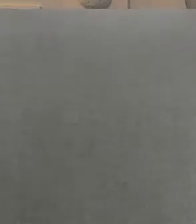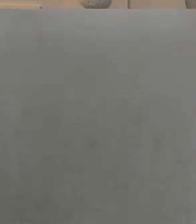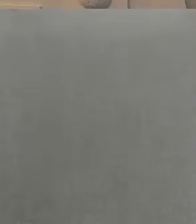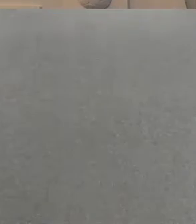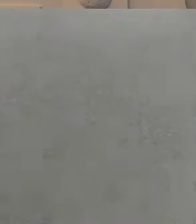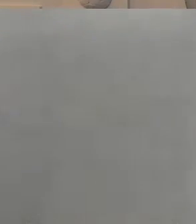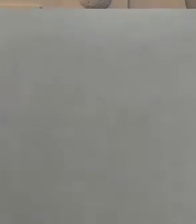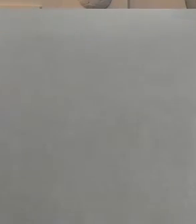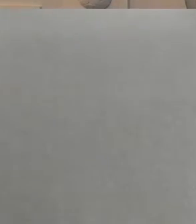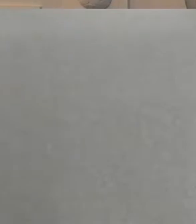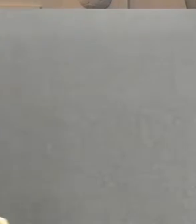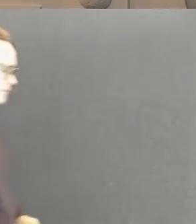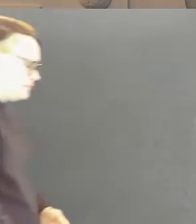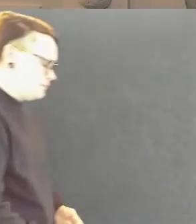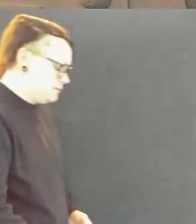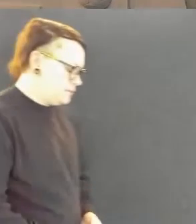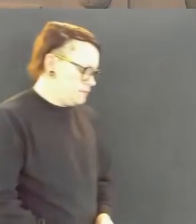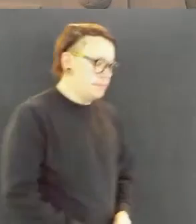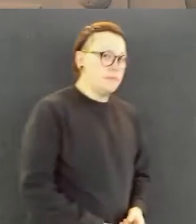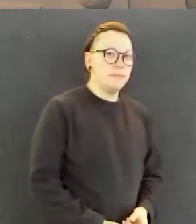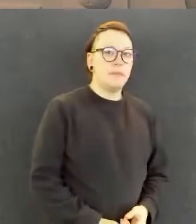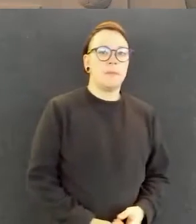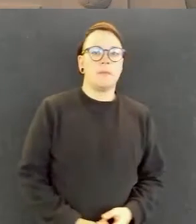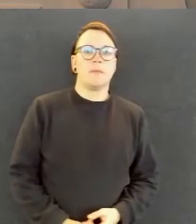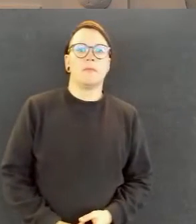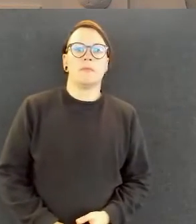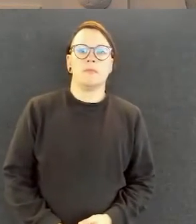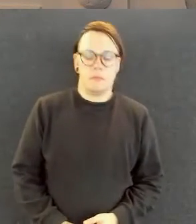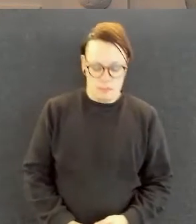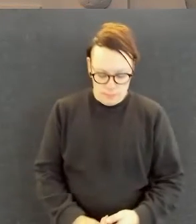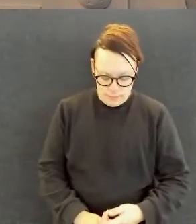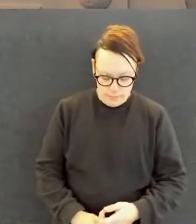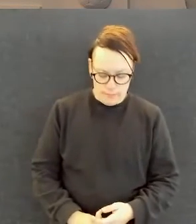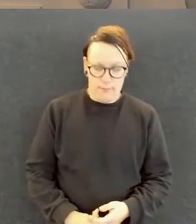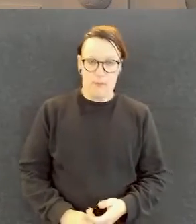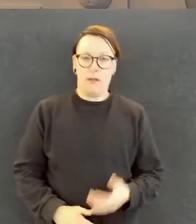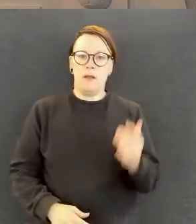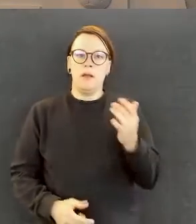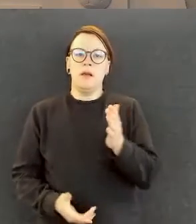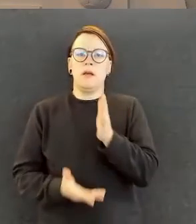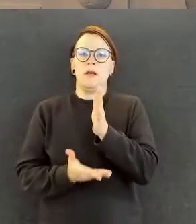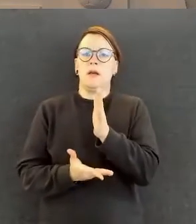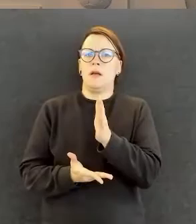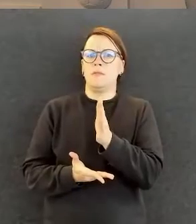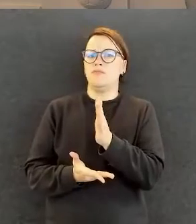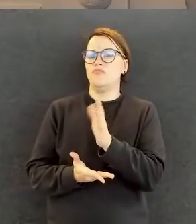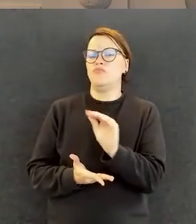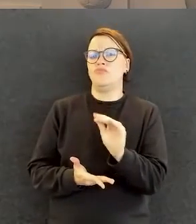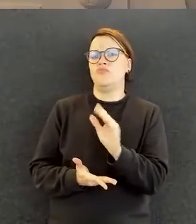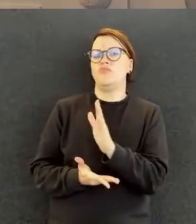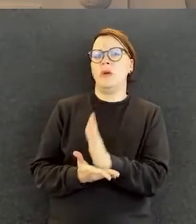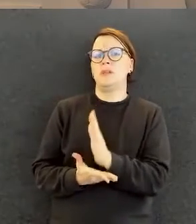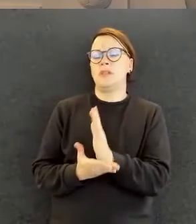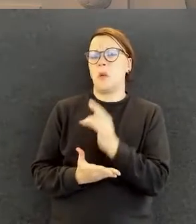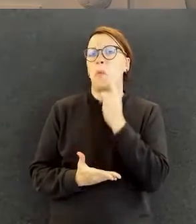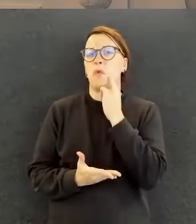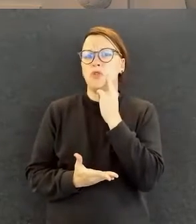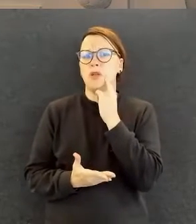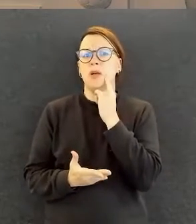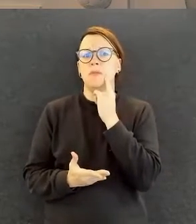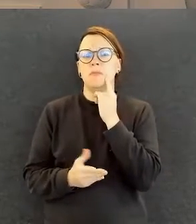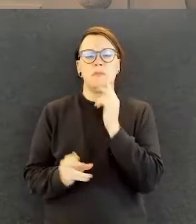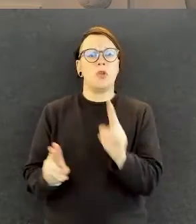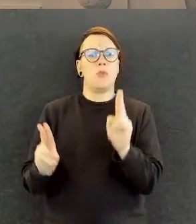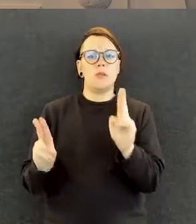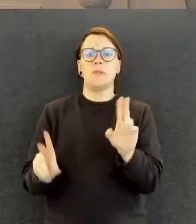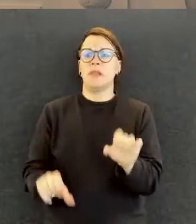tämä asia, vaan kuulostaa semmoiselta, mitä ylipäätään normaalistikin työyhteisössä tehdään. Että huomioidaan, että me kaikki ollaan erilaisia. Joo, ja itse